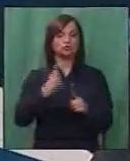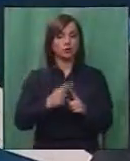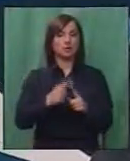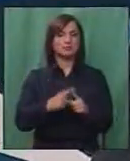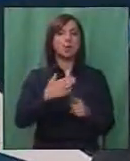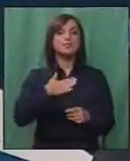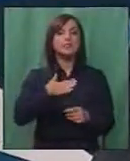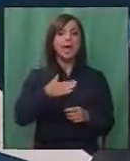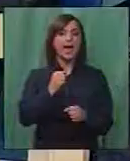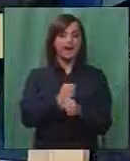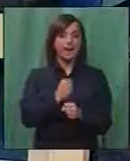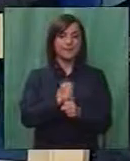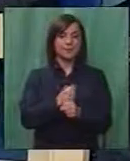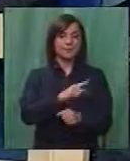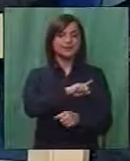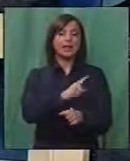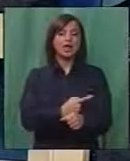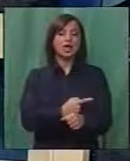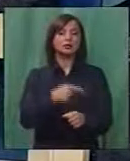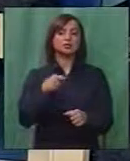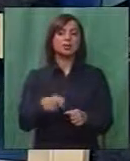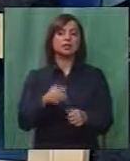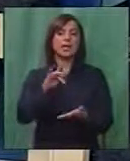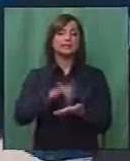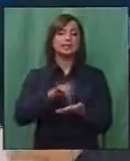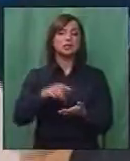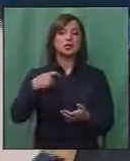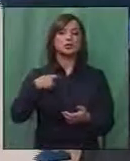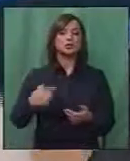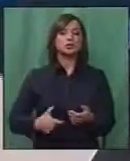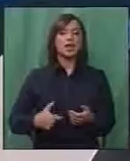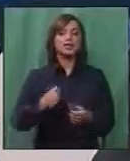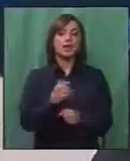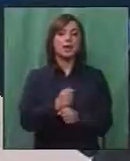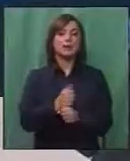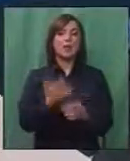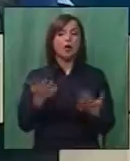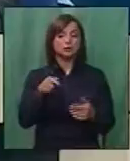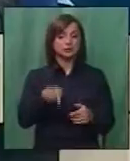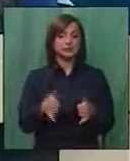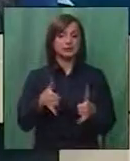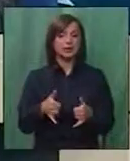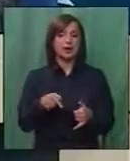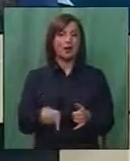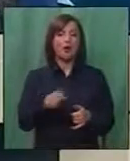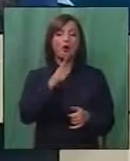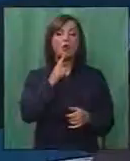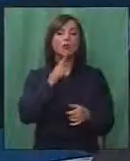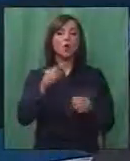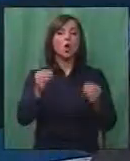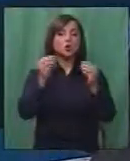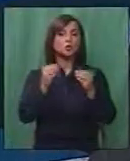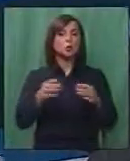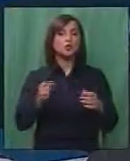Ние работиме на зајакнување на капацитетите на центрите за социјална работа. Значи, во овој момент, оној состав